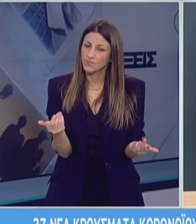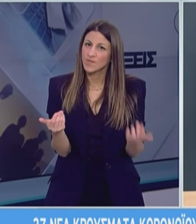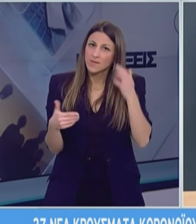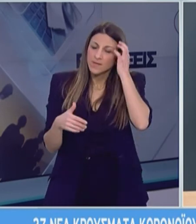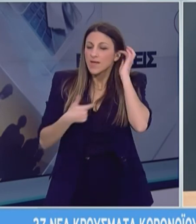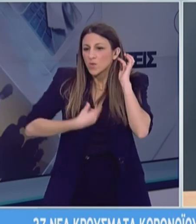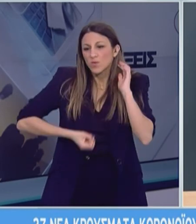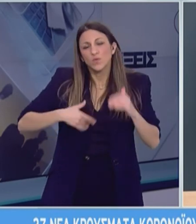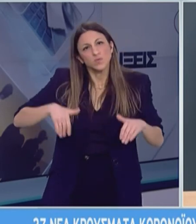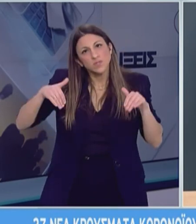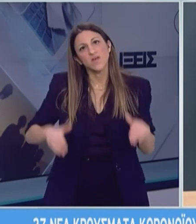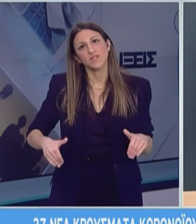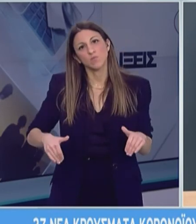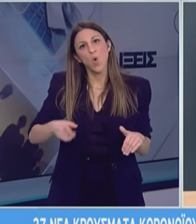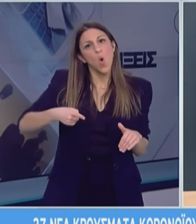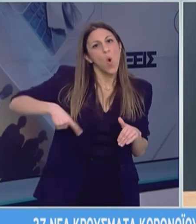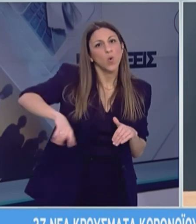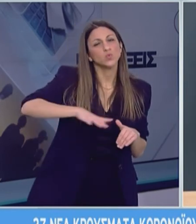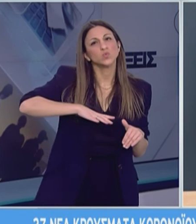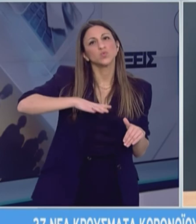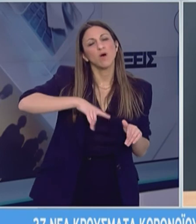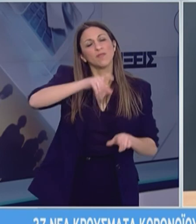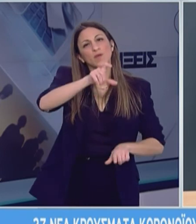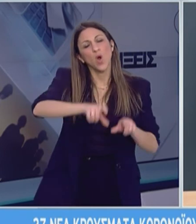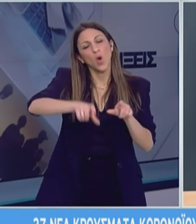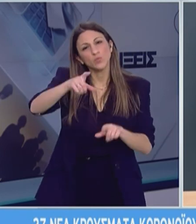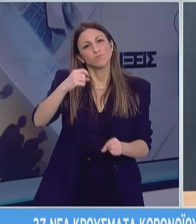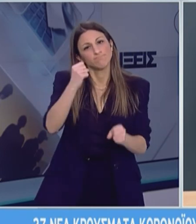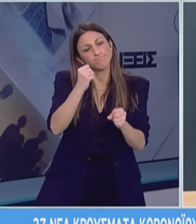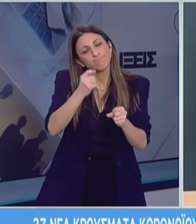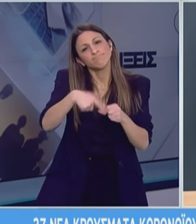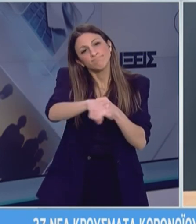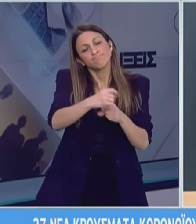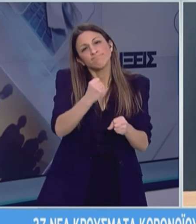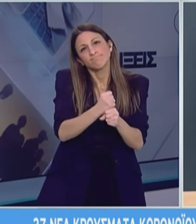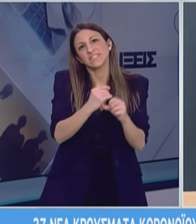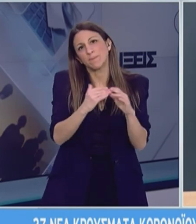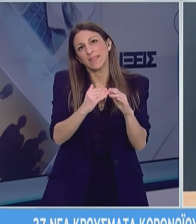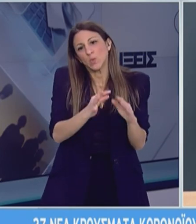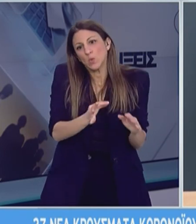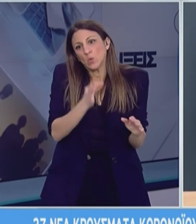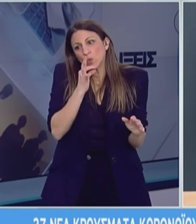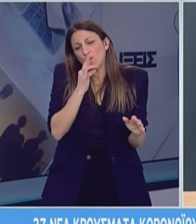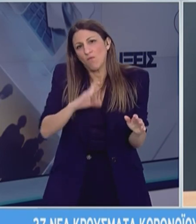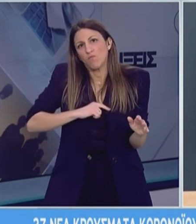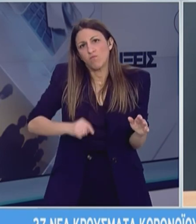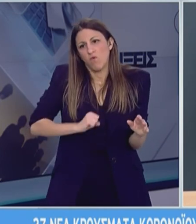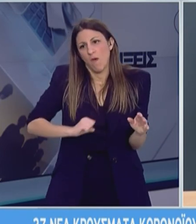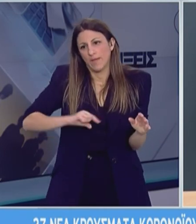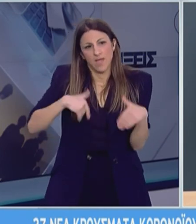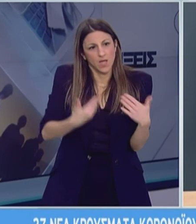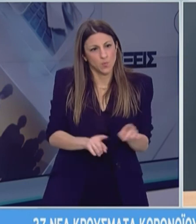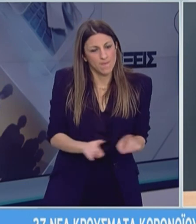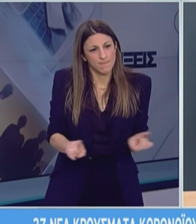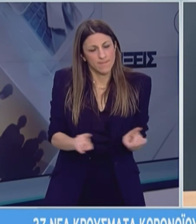σεβασμό και στους συμπολίτες μας οι οποίοι βρίσκονται σε αυτή τη δύσκολη και ηλικιακά αλλά και από πλευρά